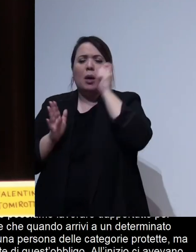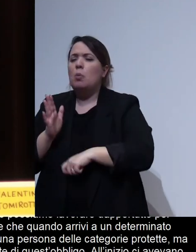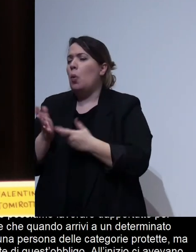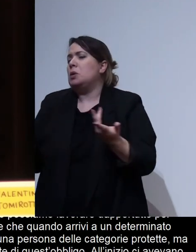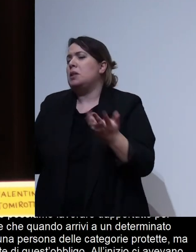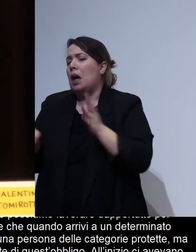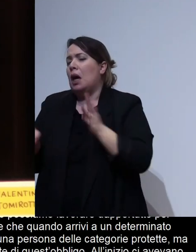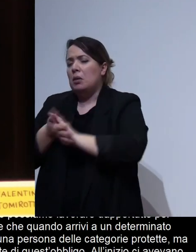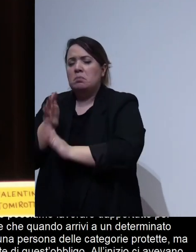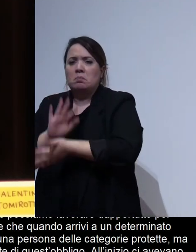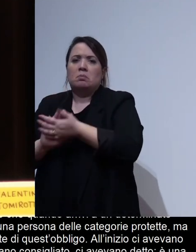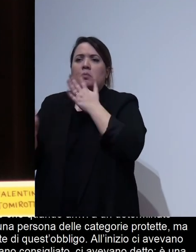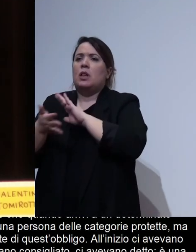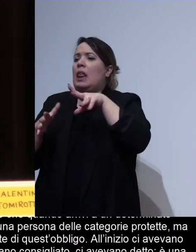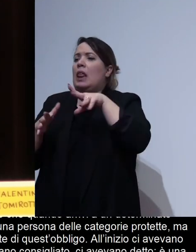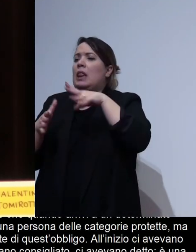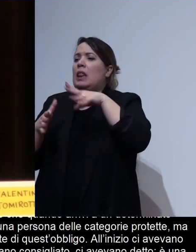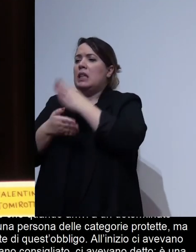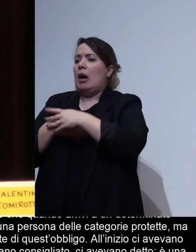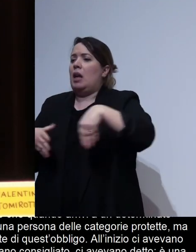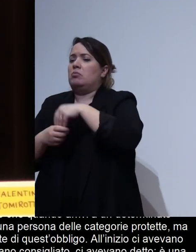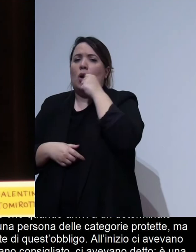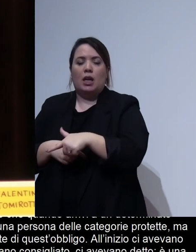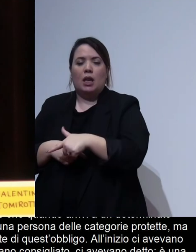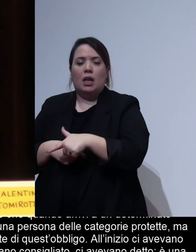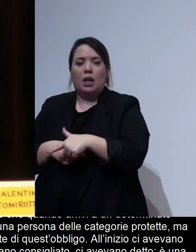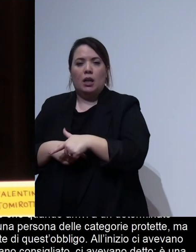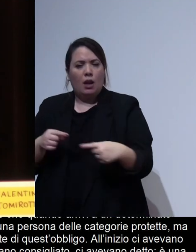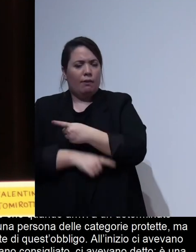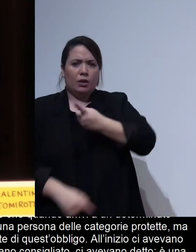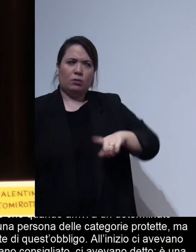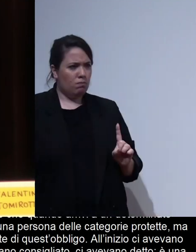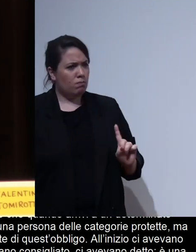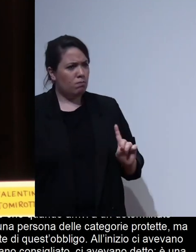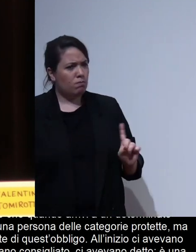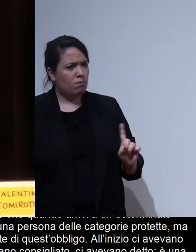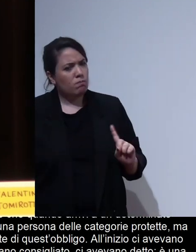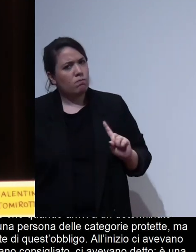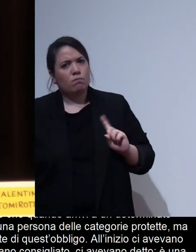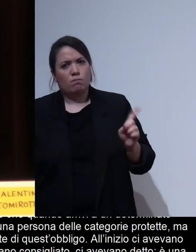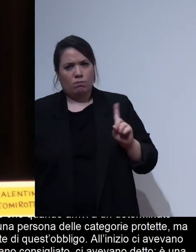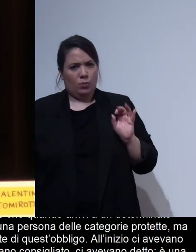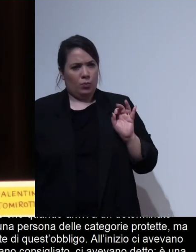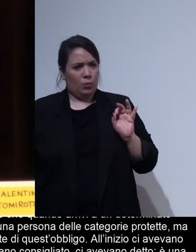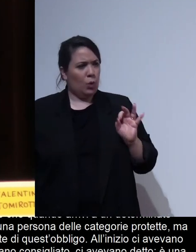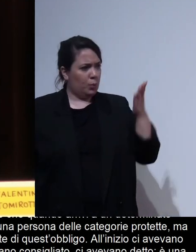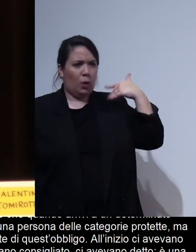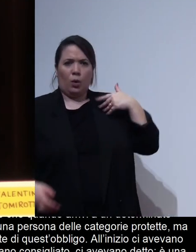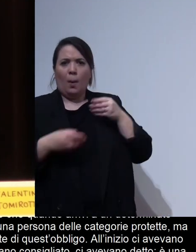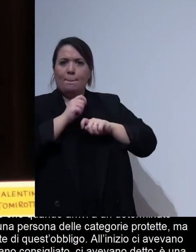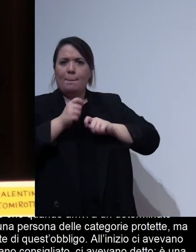tante è finito il discorso ci siamo impuntati in questo posto soprattutto il country manager che c'era all'epoca